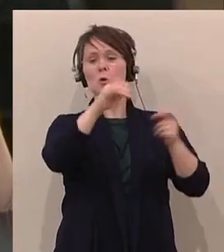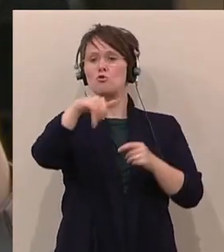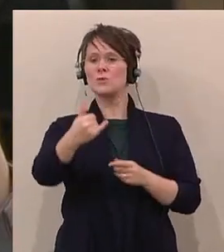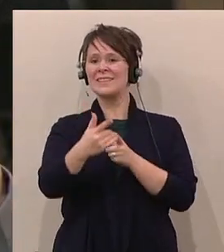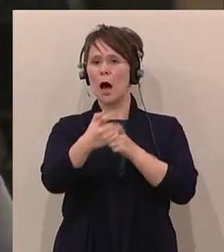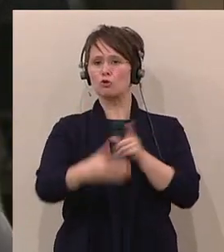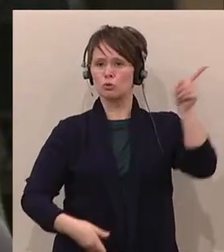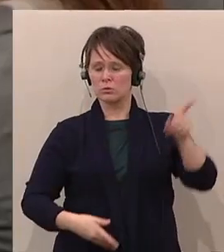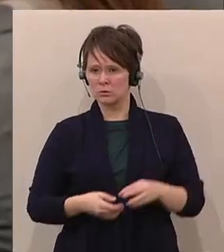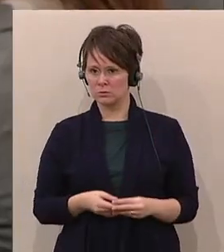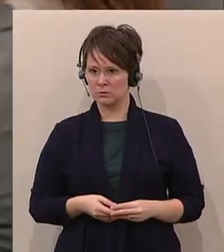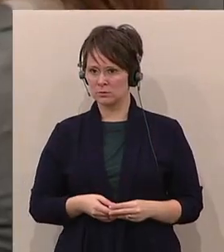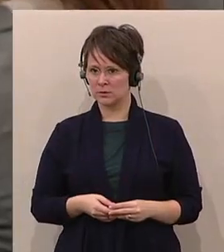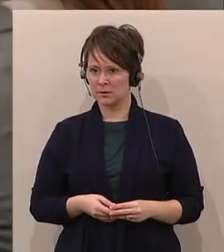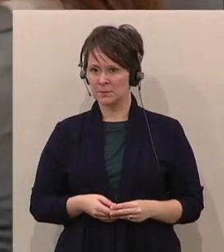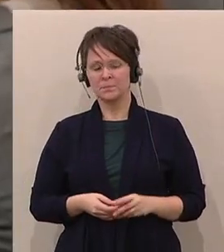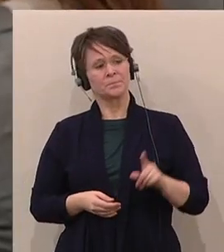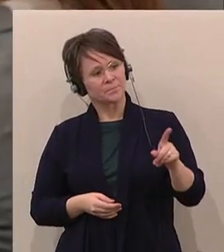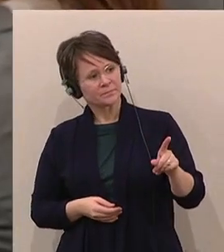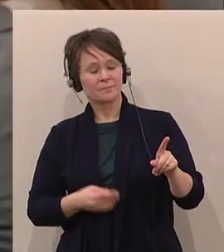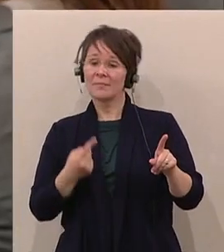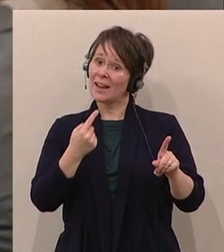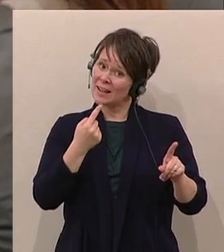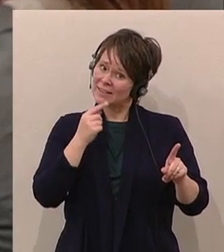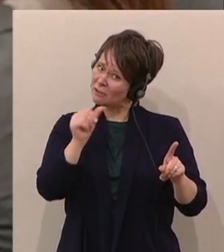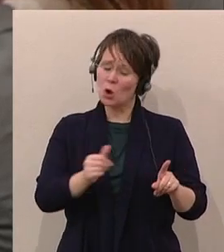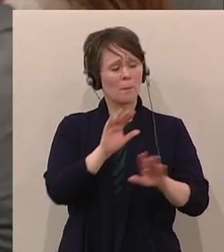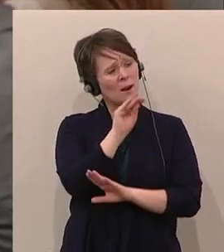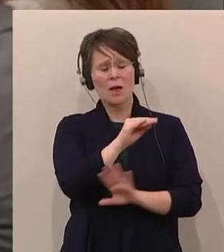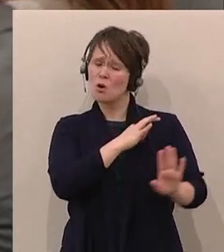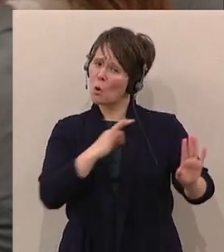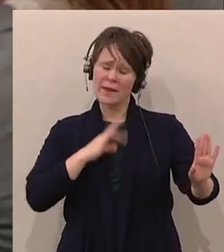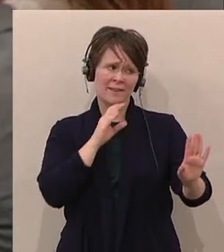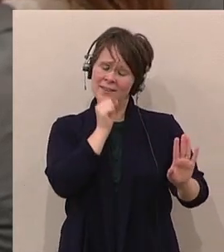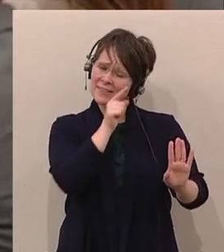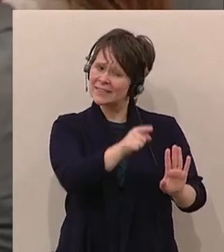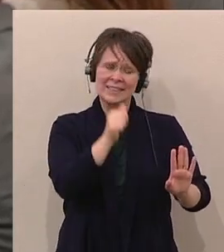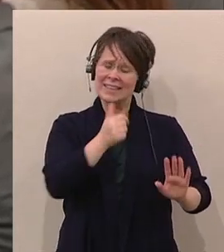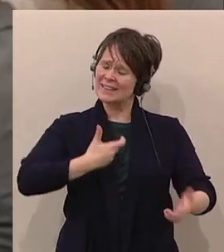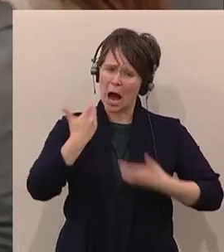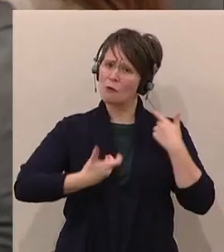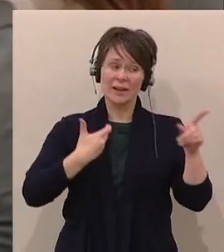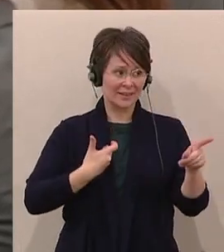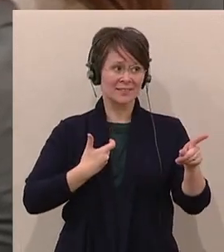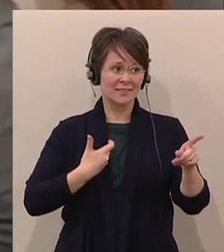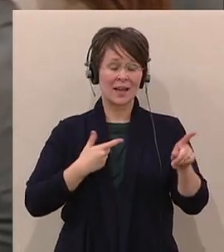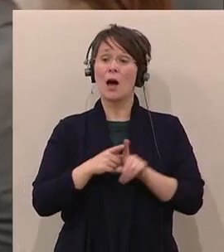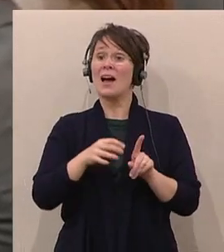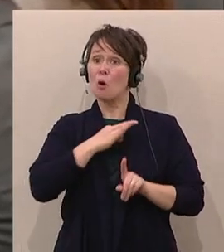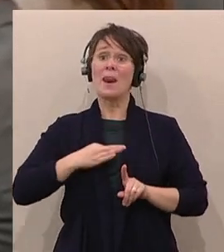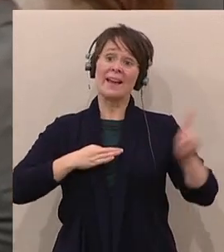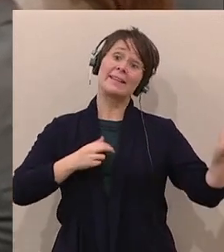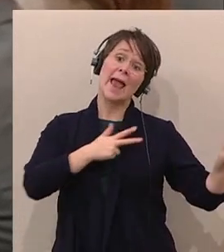Er wurde, und jetzt darf ich die Kollegin, Gisela, bevor du jetzt lang aufregst, sage ich dir das, von der SPÖ jedes Mal